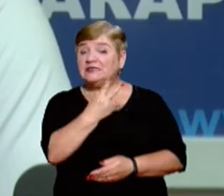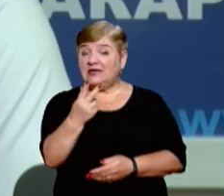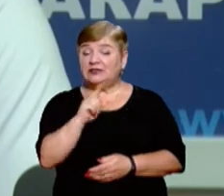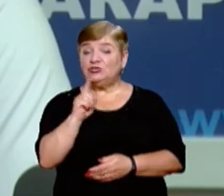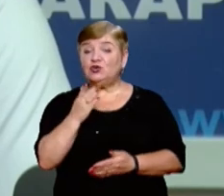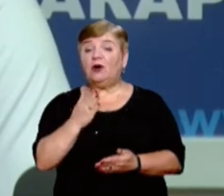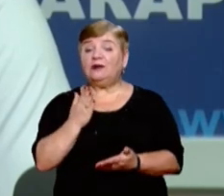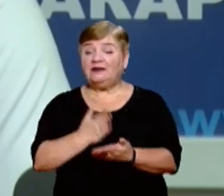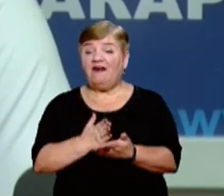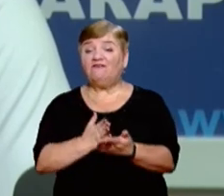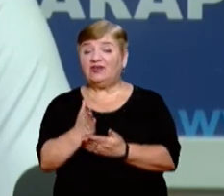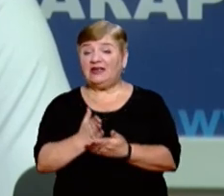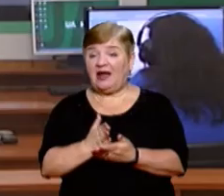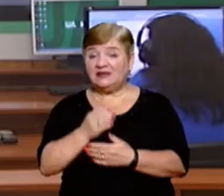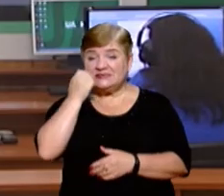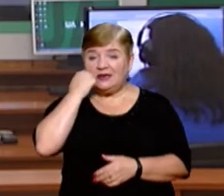ветеранський спорт.